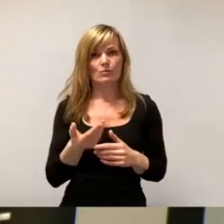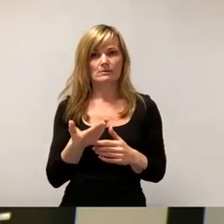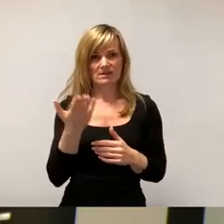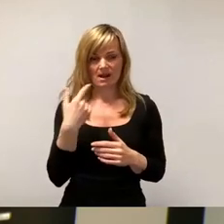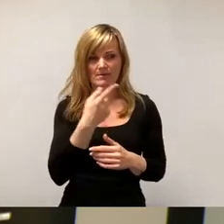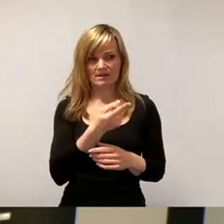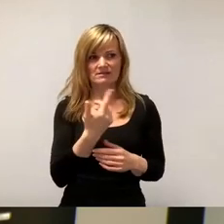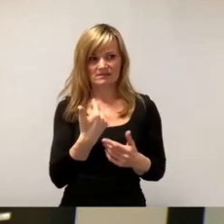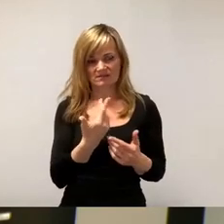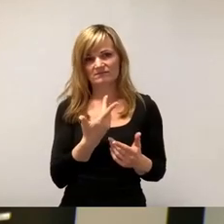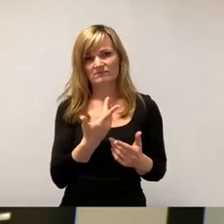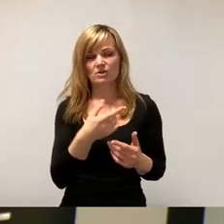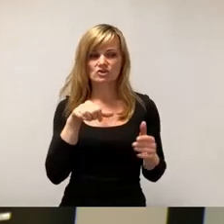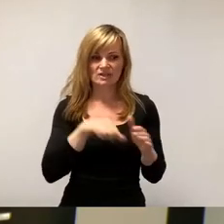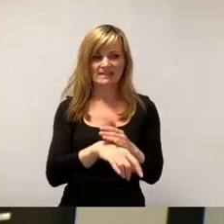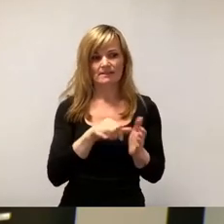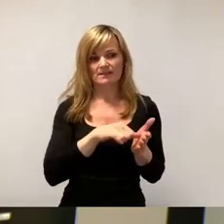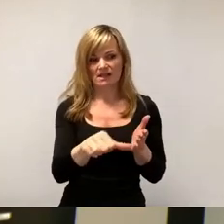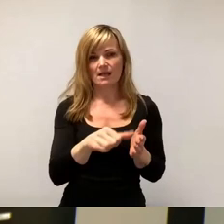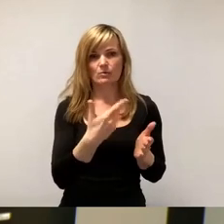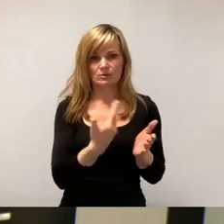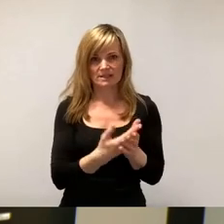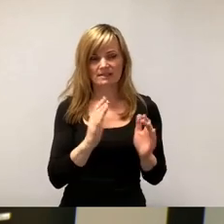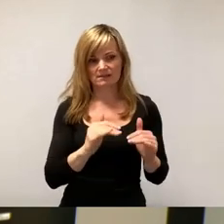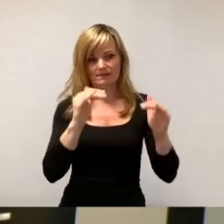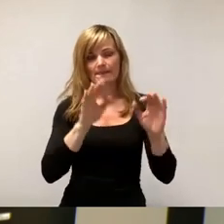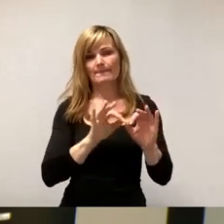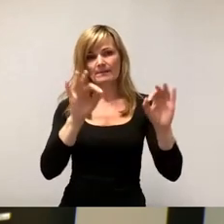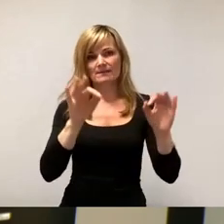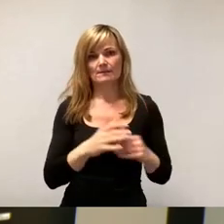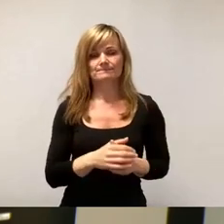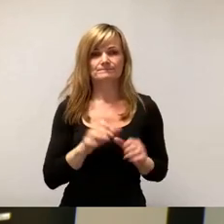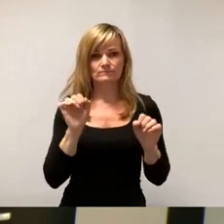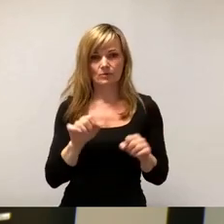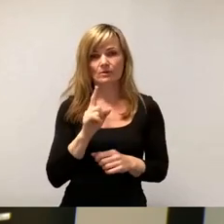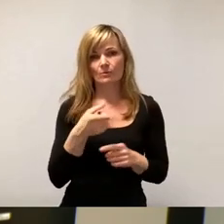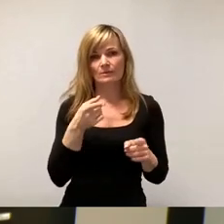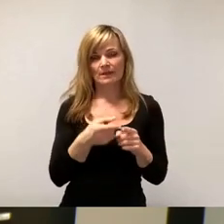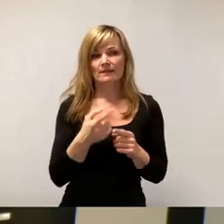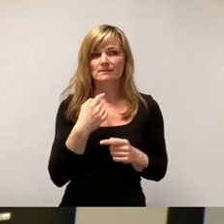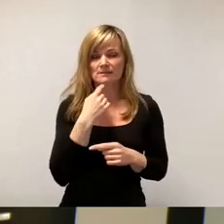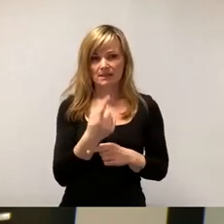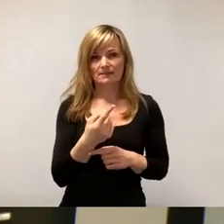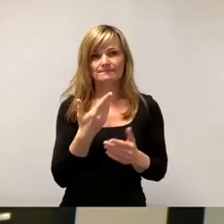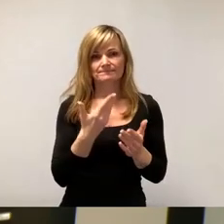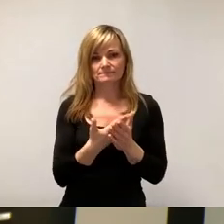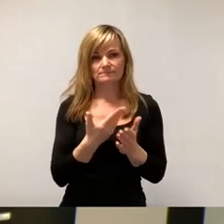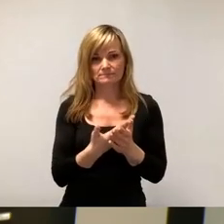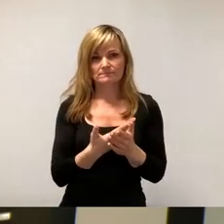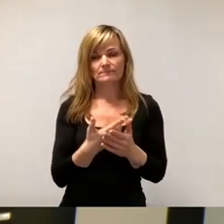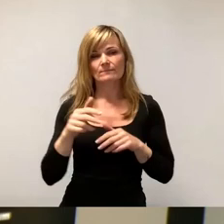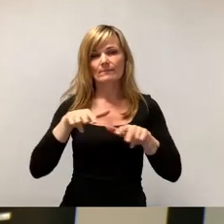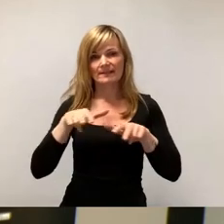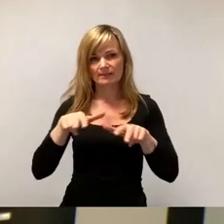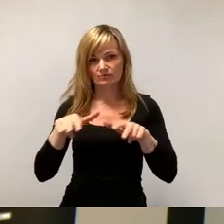wurden schlecht bezahlt und Gott sei Dank ist das bitter besser. Da könnte man ja direkt auf die Idee kommen, dass das Management ja